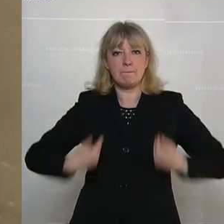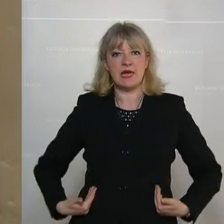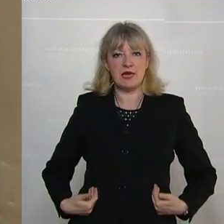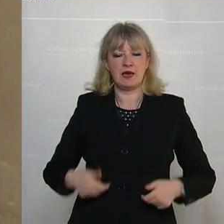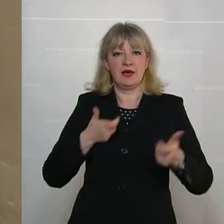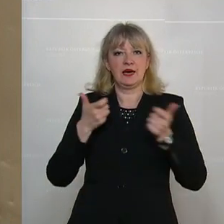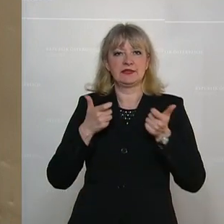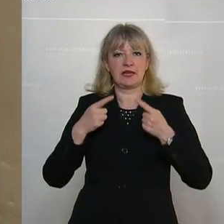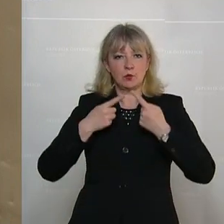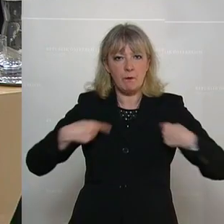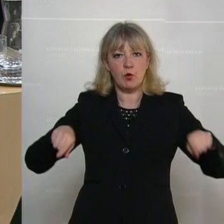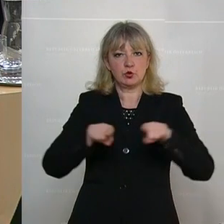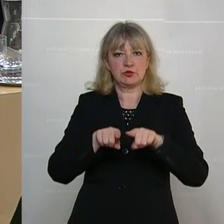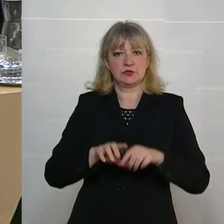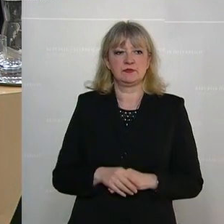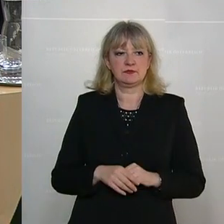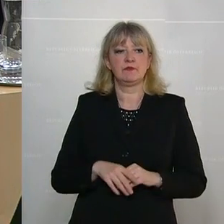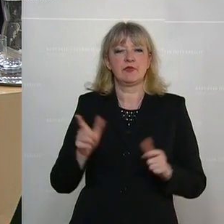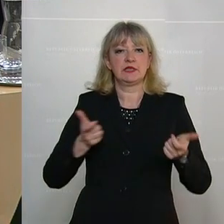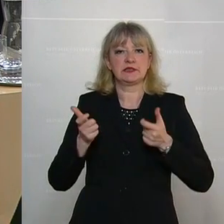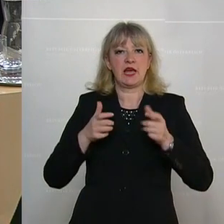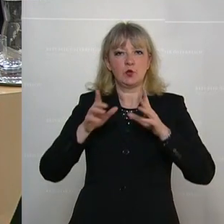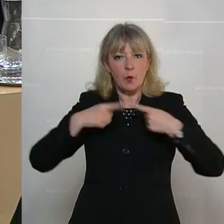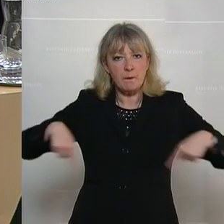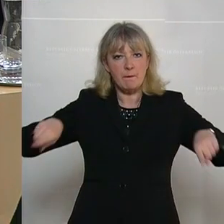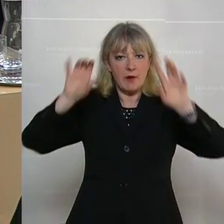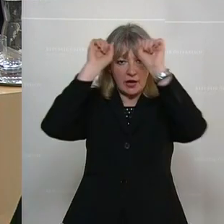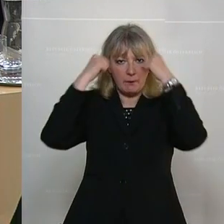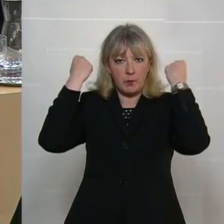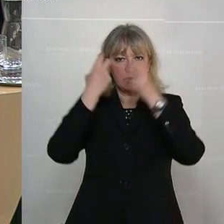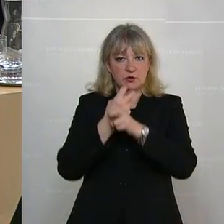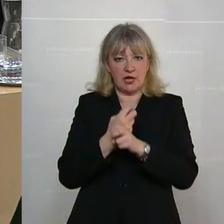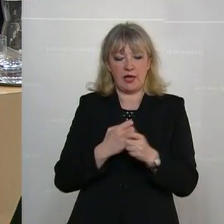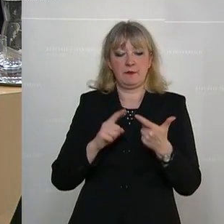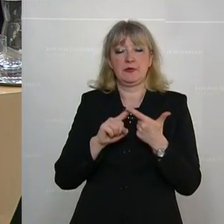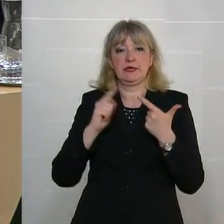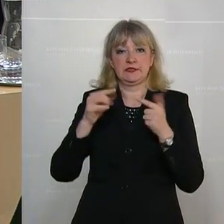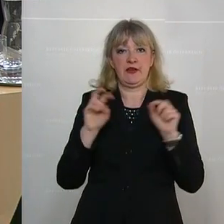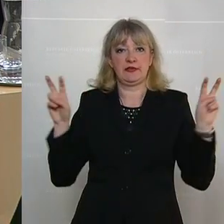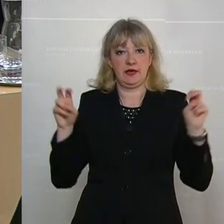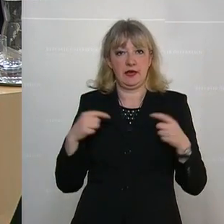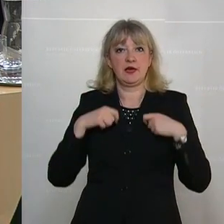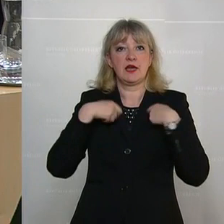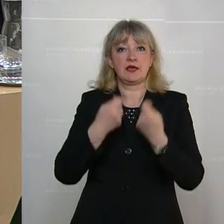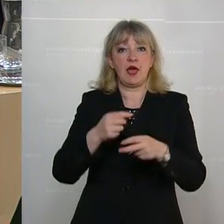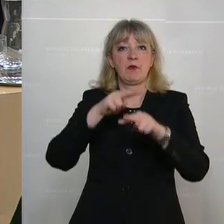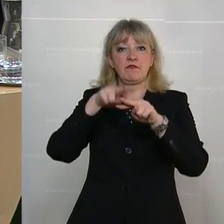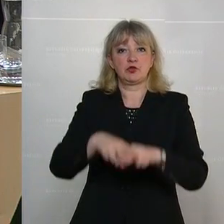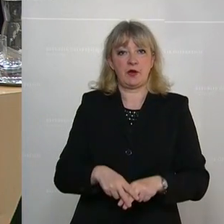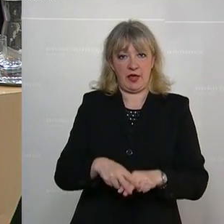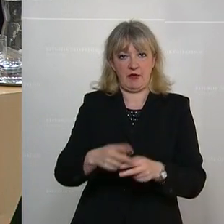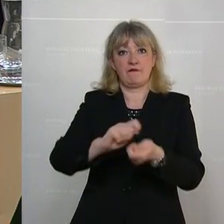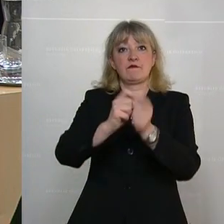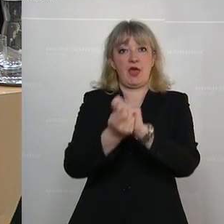um uns. Es geht um die Republik Österreich. Und das Zweite ist, ich gebe euch ein Versprechen, eine